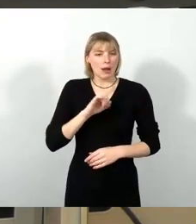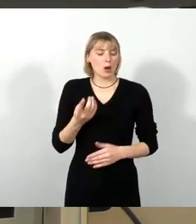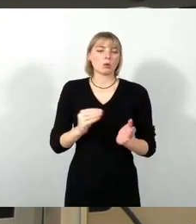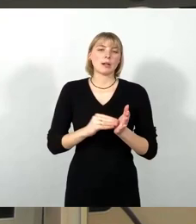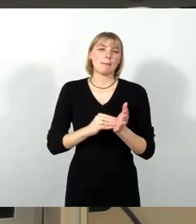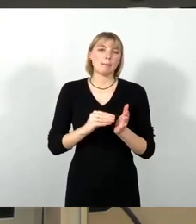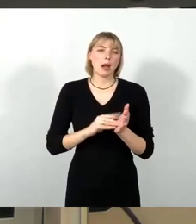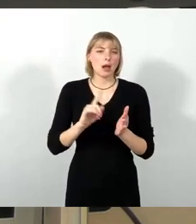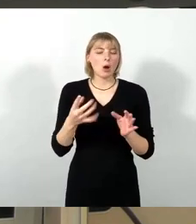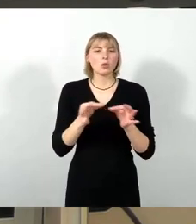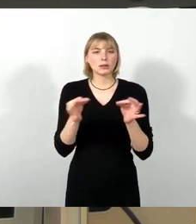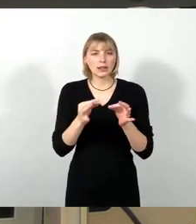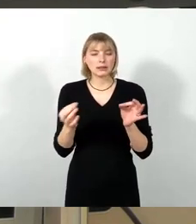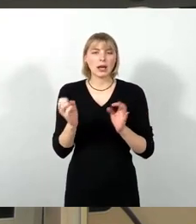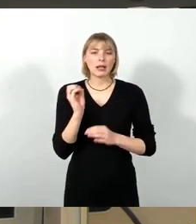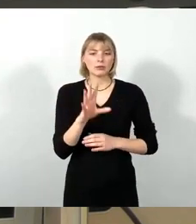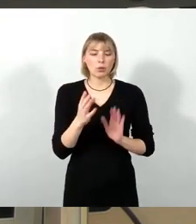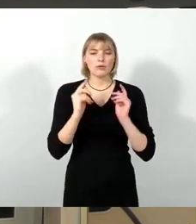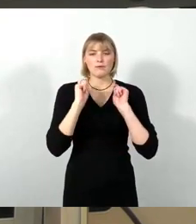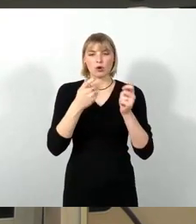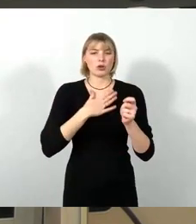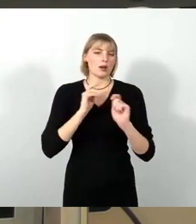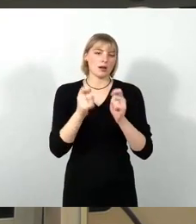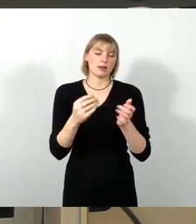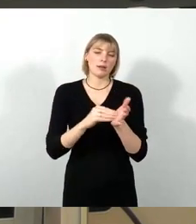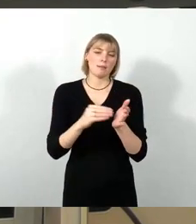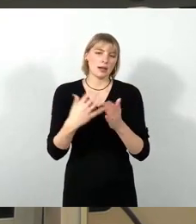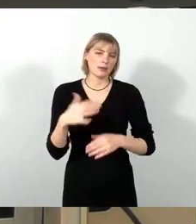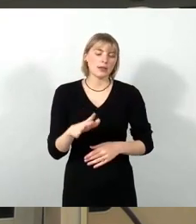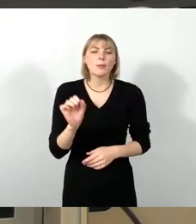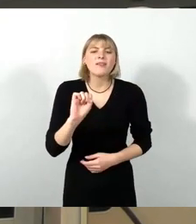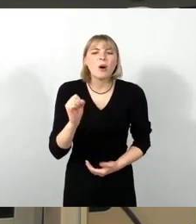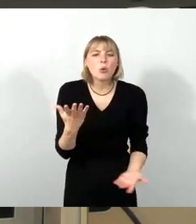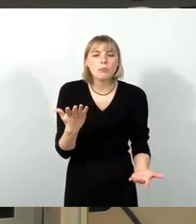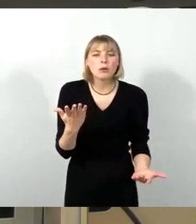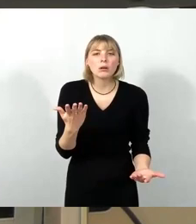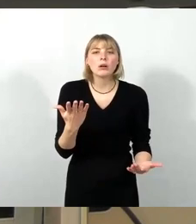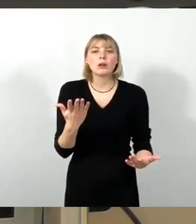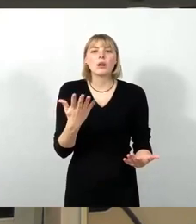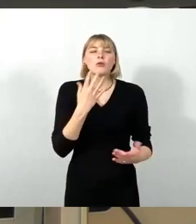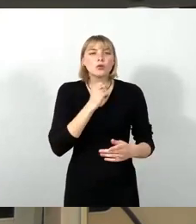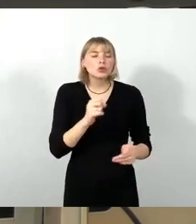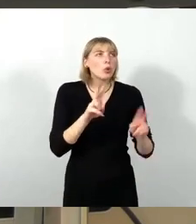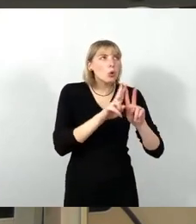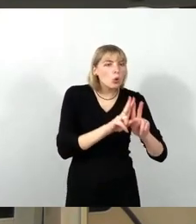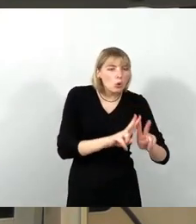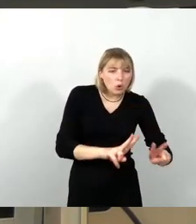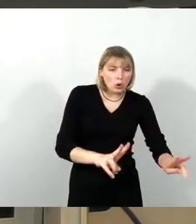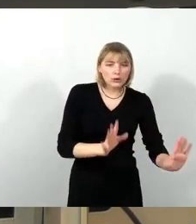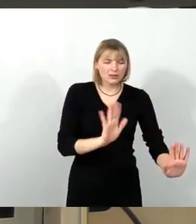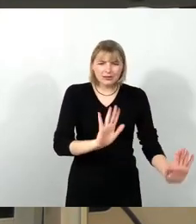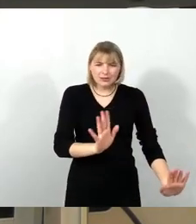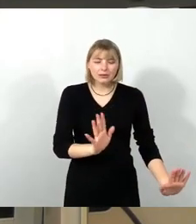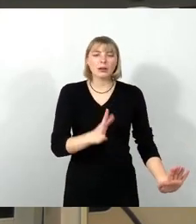Satzungsentwurf mit vorgeschlagen worden. Warum denn? Nicht, um irgendwelche Beruhigungspläne zu schaffen, sondern weil